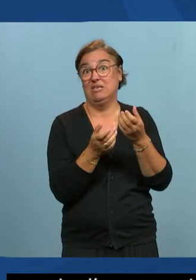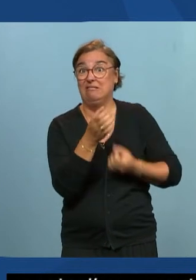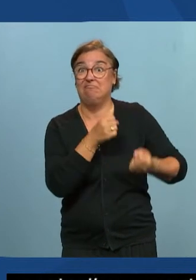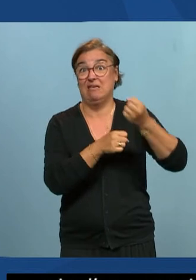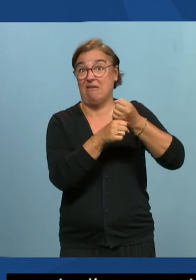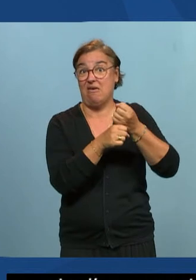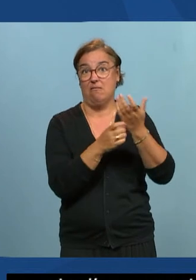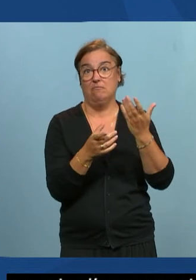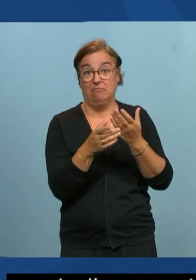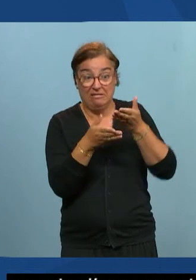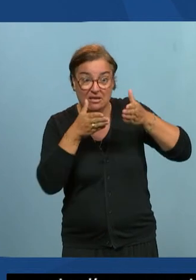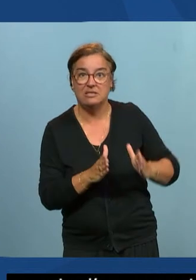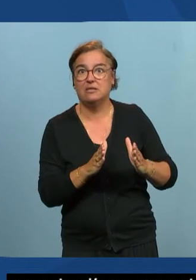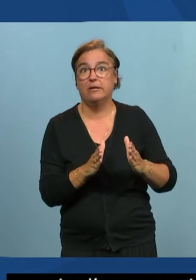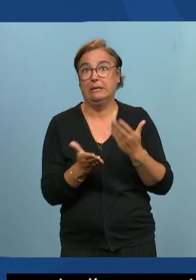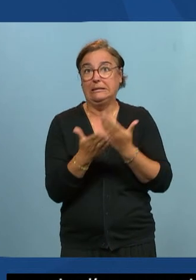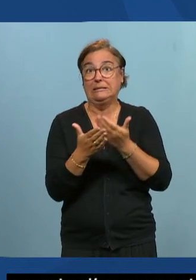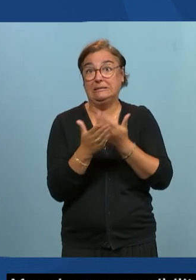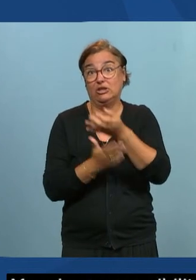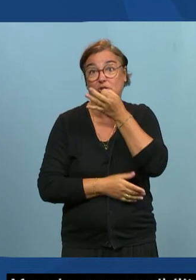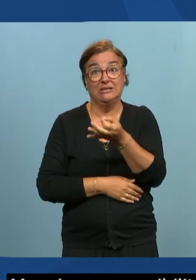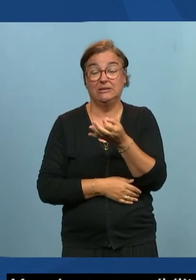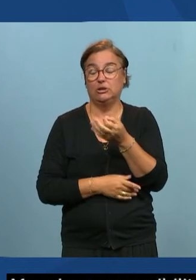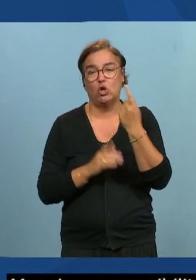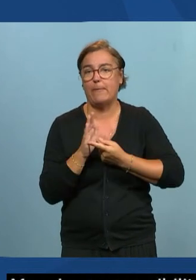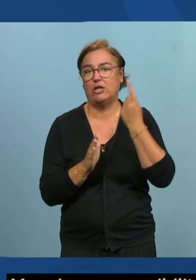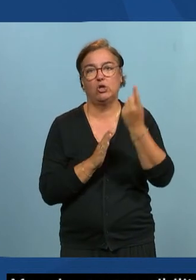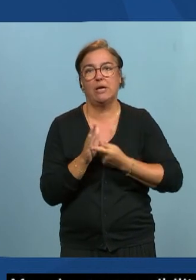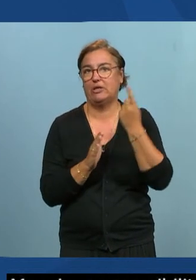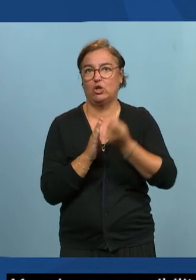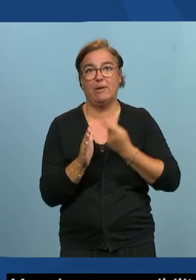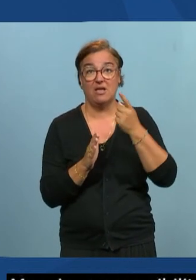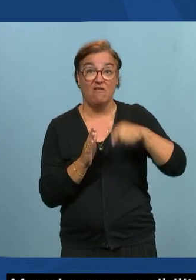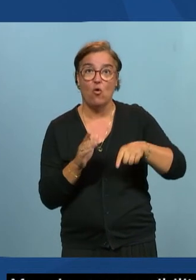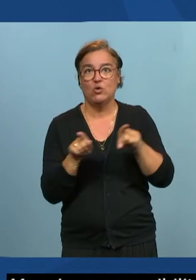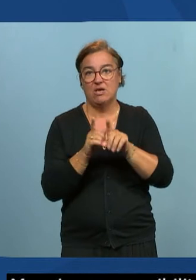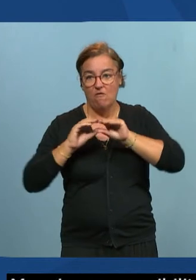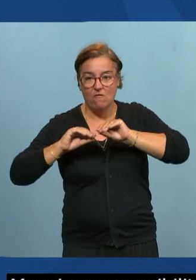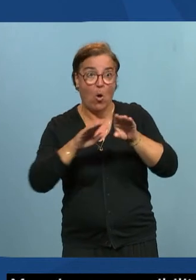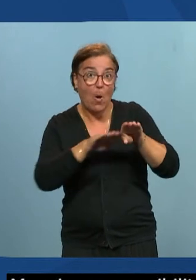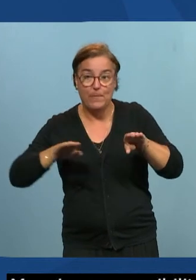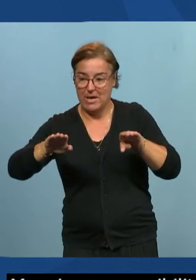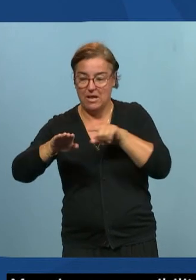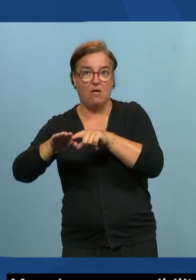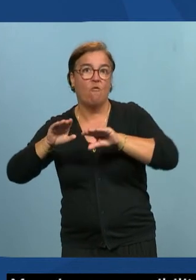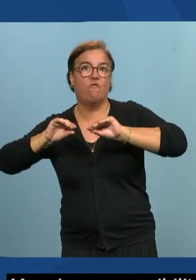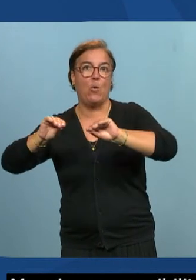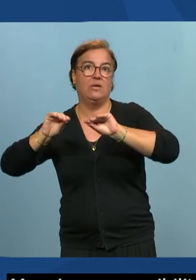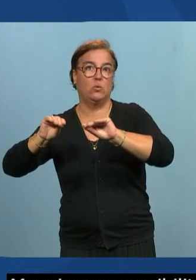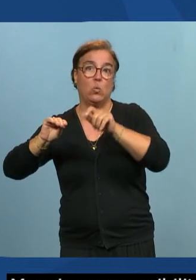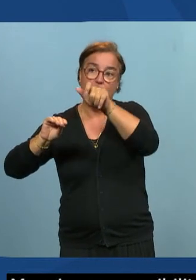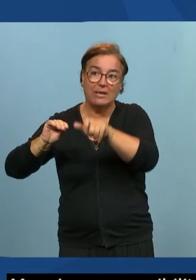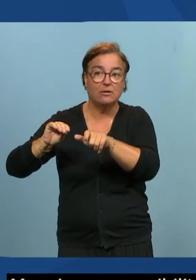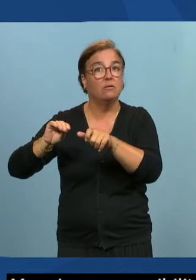'est vraiment une phrase que je dis dix fois par jour et former les acteurs du numérique à l'accessibilité numérique et